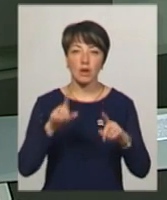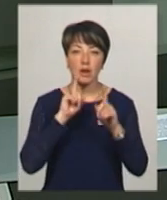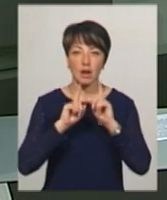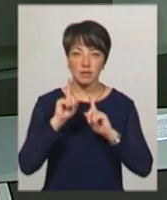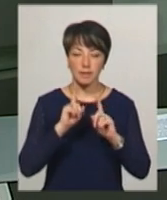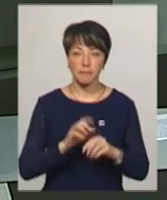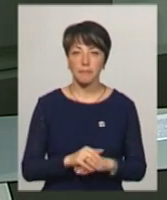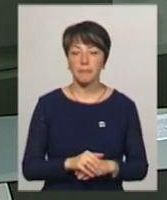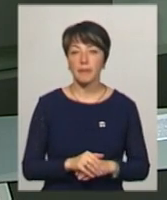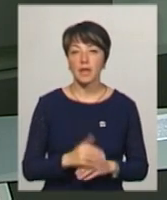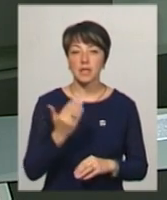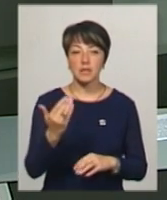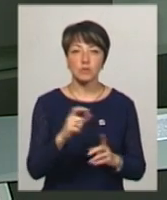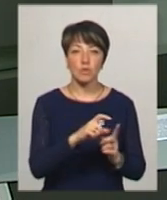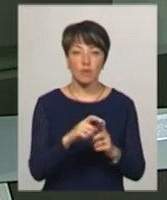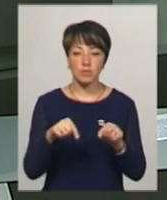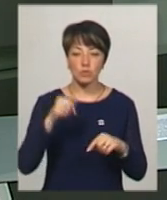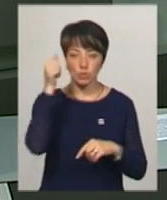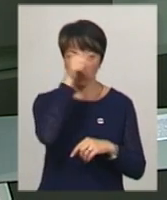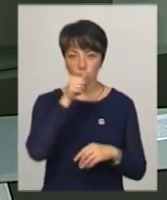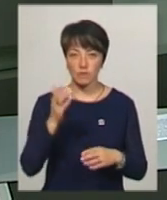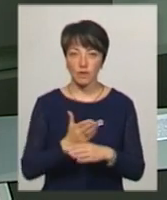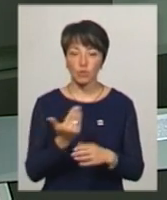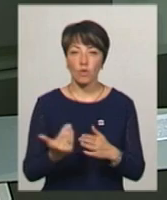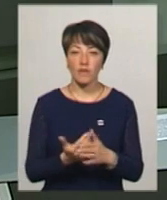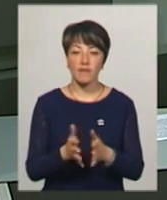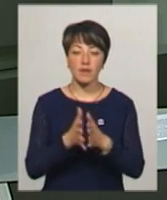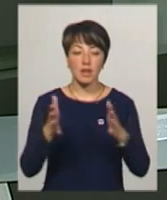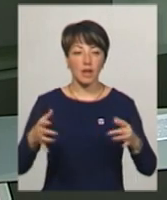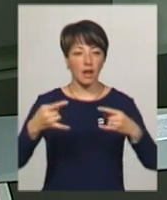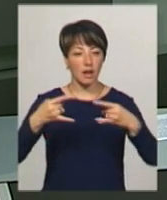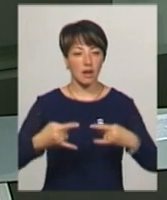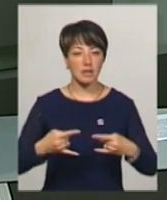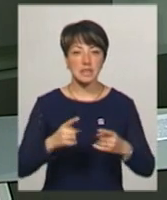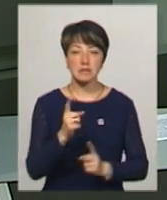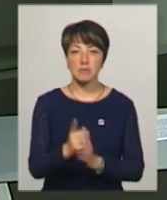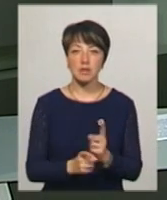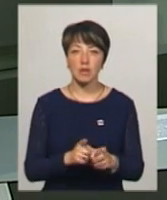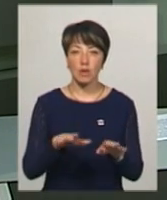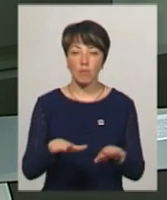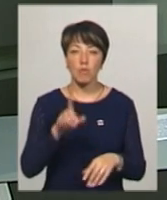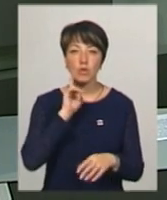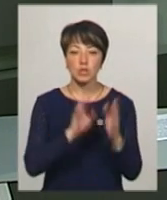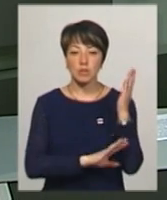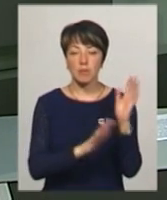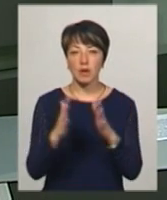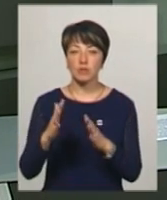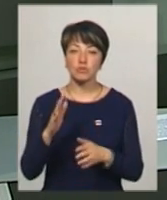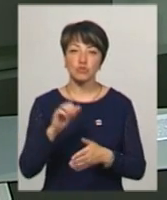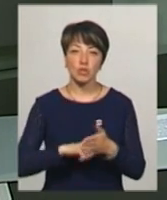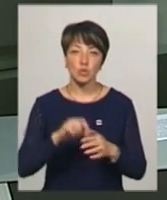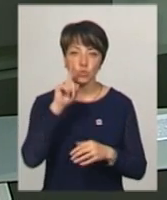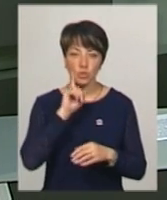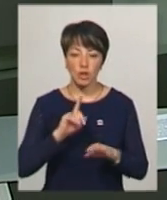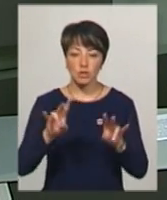Анастасія Козак. За її словами, цьогоріч виготовили новий великий екран та змінили локацію на молодіжний парк через зручне розташування в